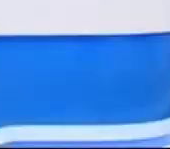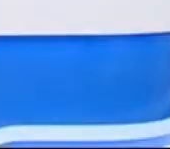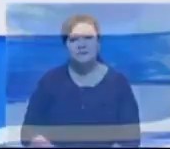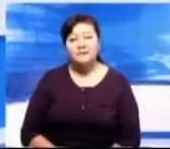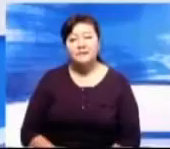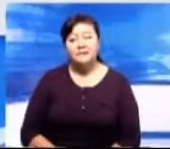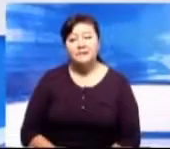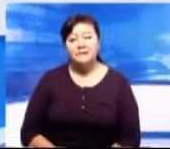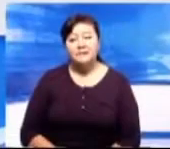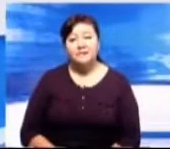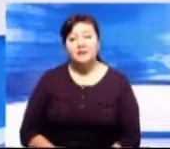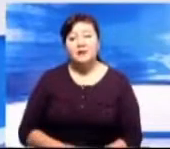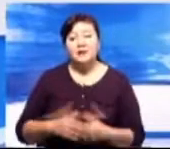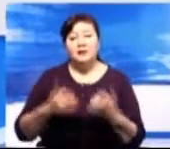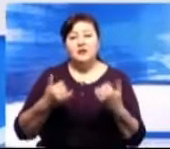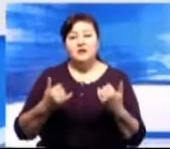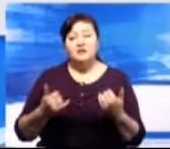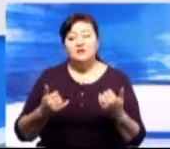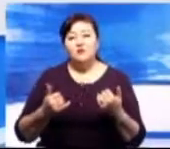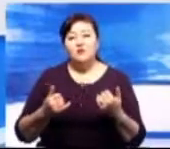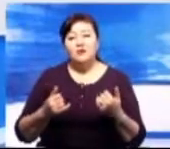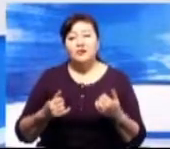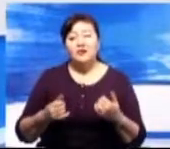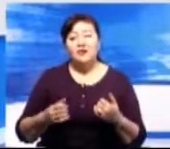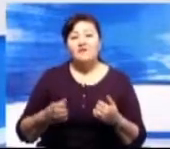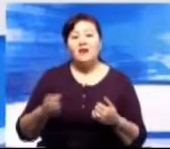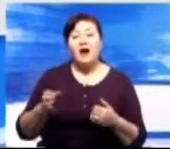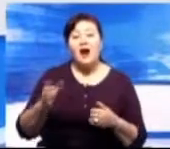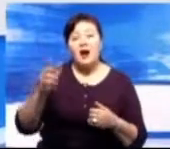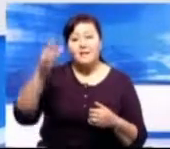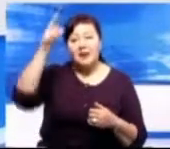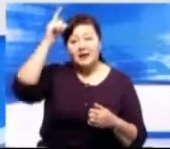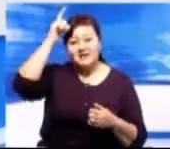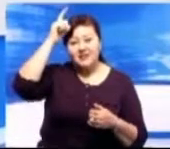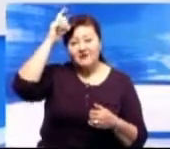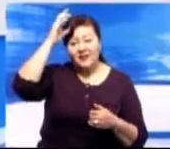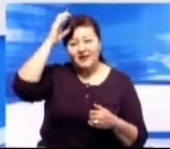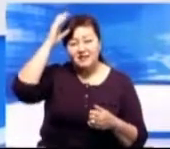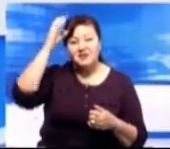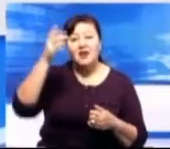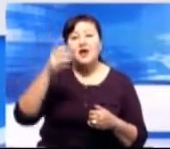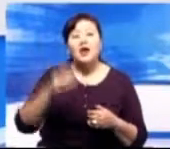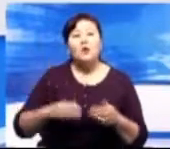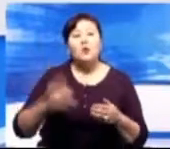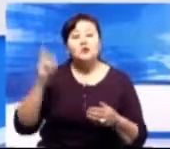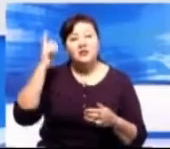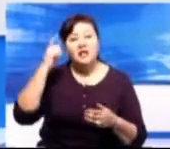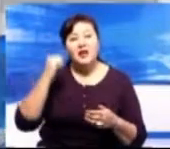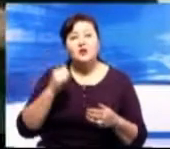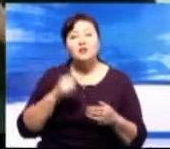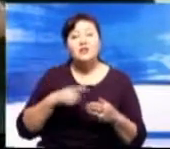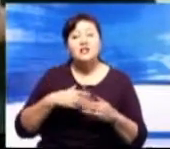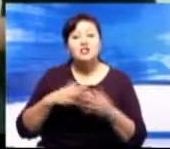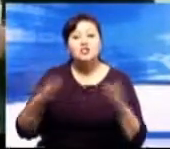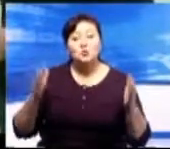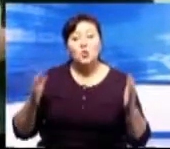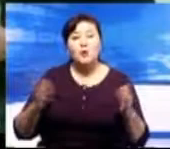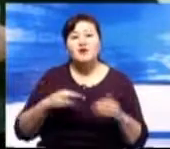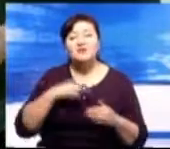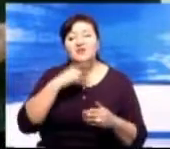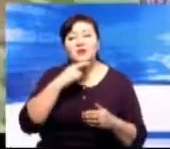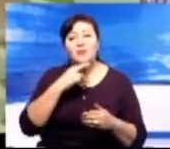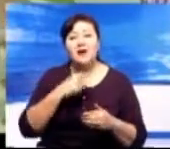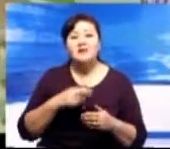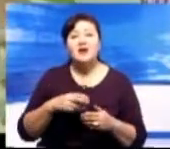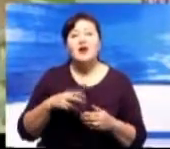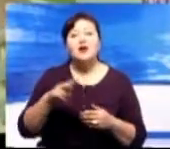Сегодня в сфере образования уделяется особое внимание повышению мобильности ученика, умению быстрого мышления и логики.